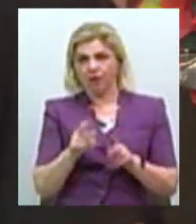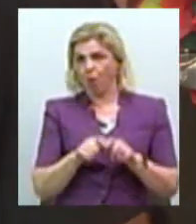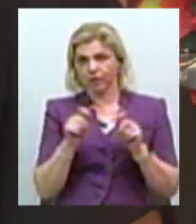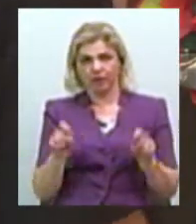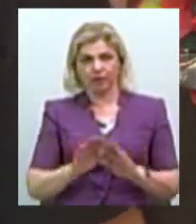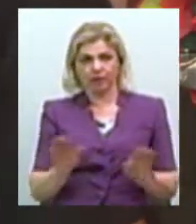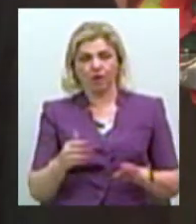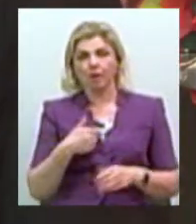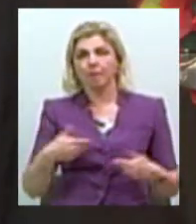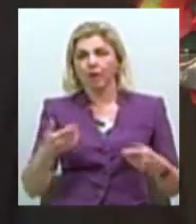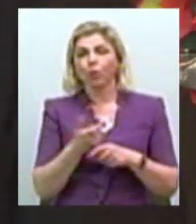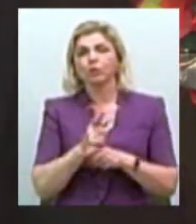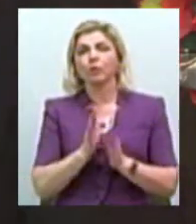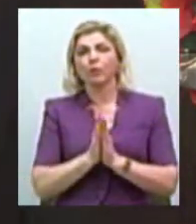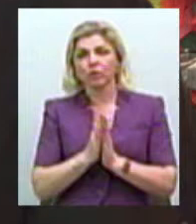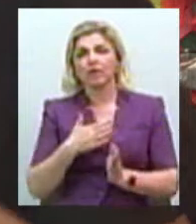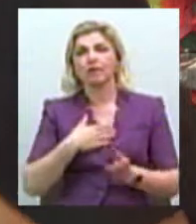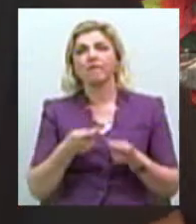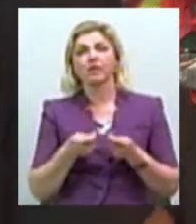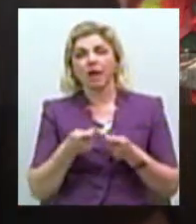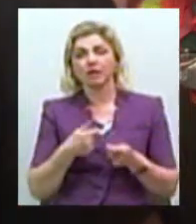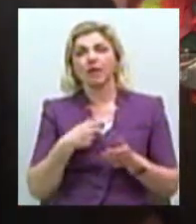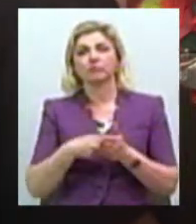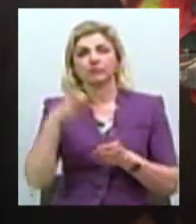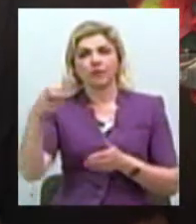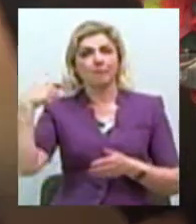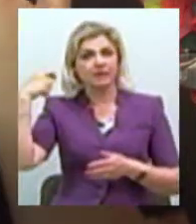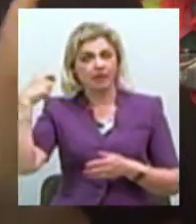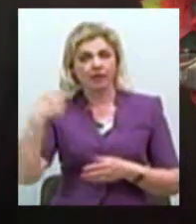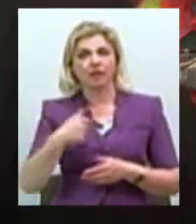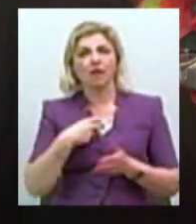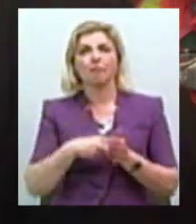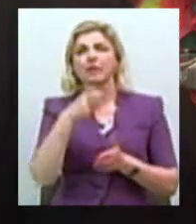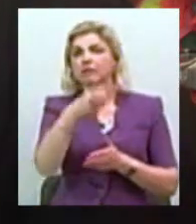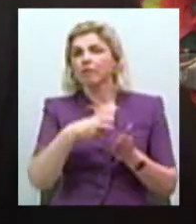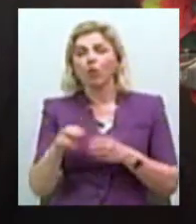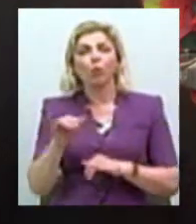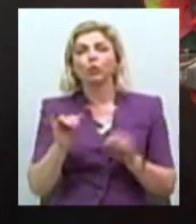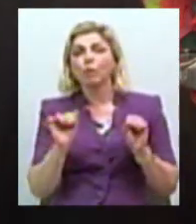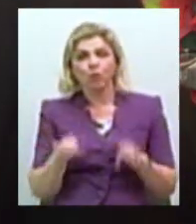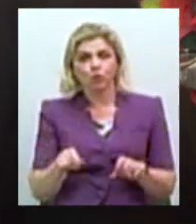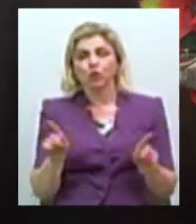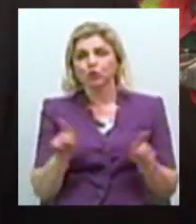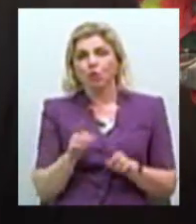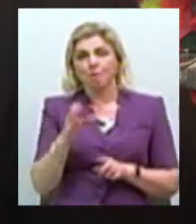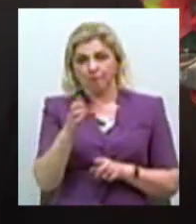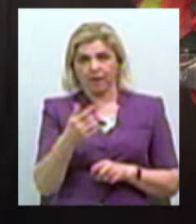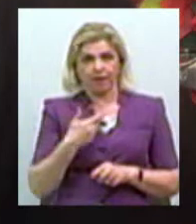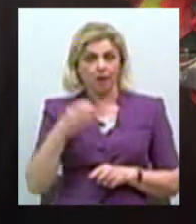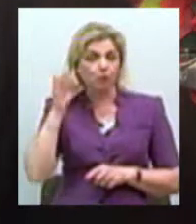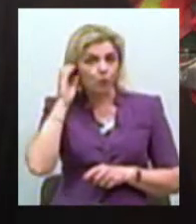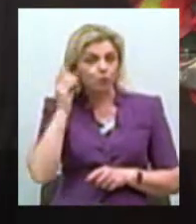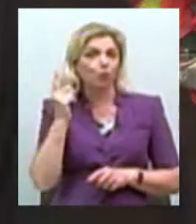Бардук. Ми дуже просимо нашу владу, я писала президенту, я писала, де тільки можна, аби нас послухали,